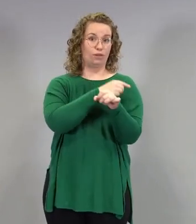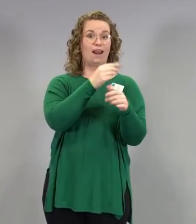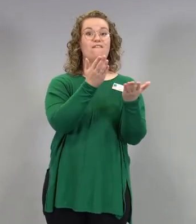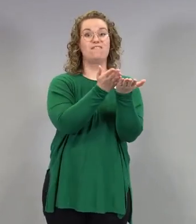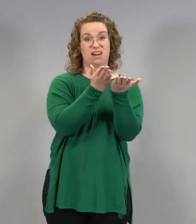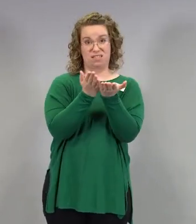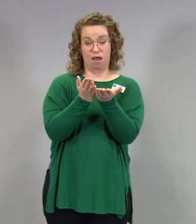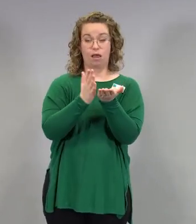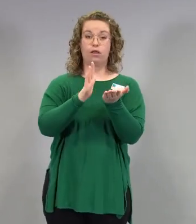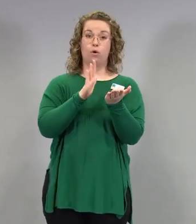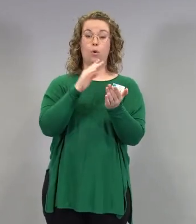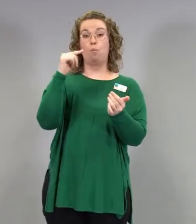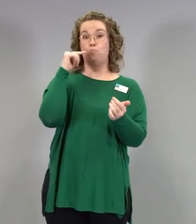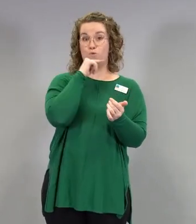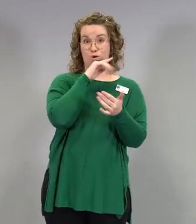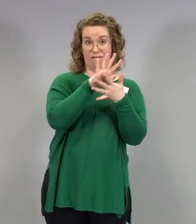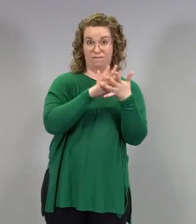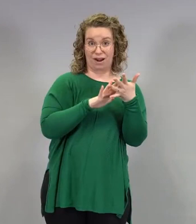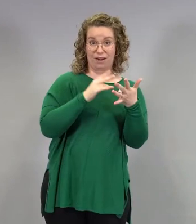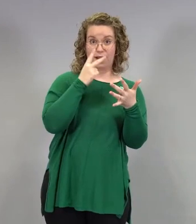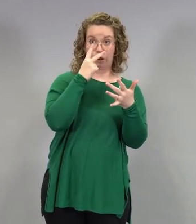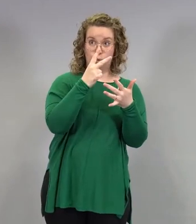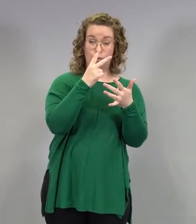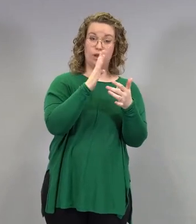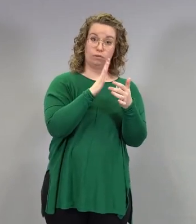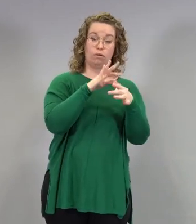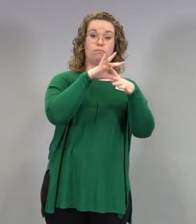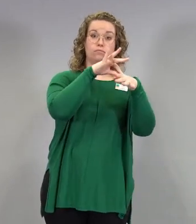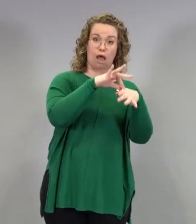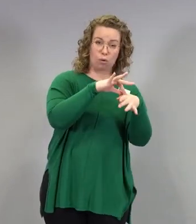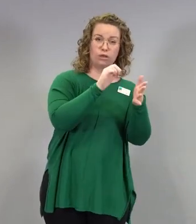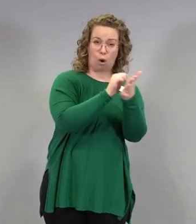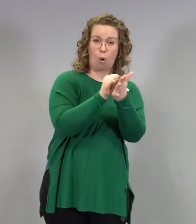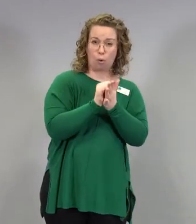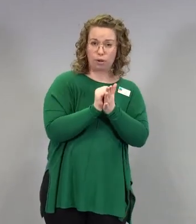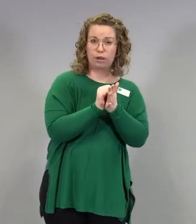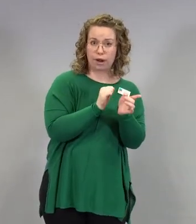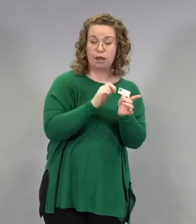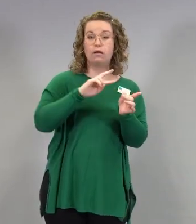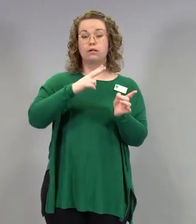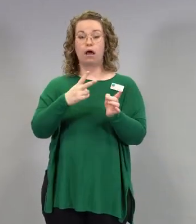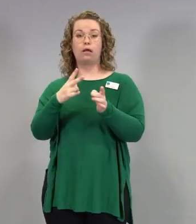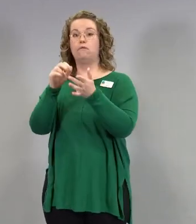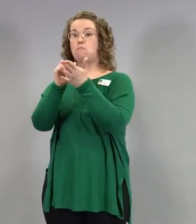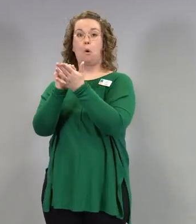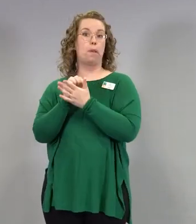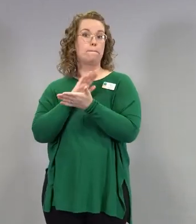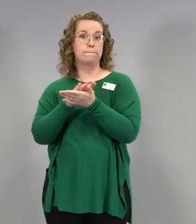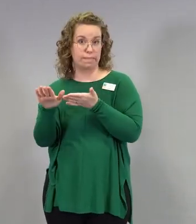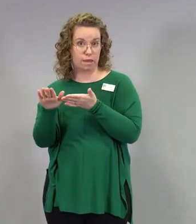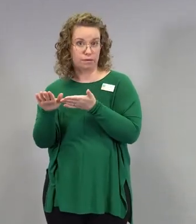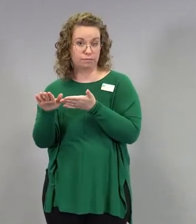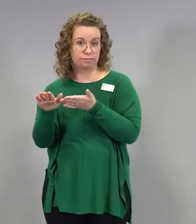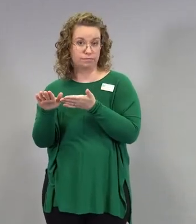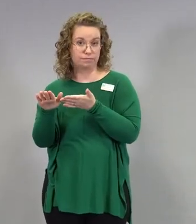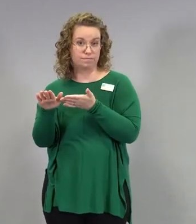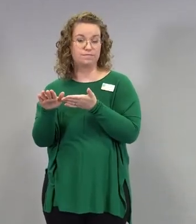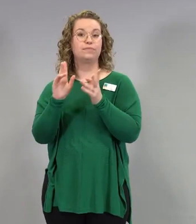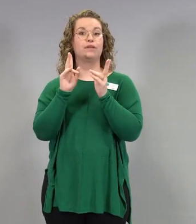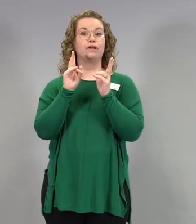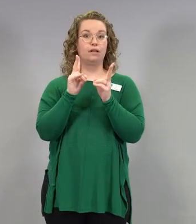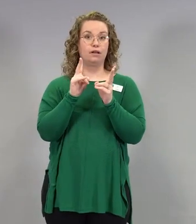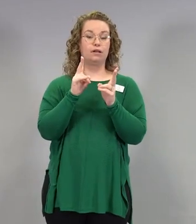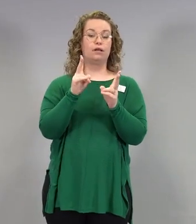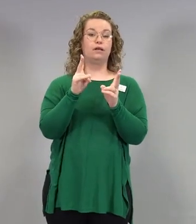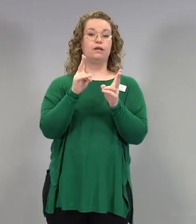punaisella. Sitten me ollaan katsottu myös oireetonta tautia. Tarkoittaa sitä, että rokotettuja rokottamattomien keskuudessa on